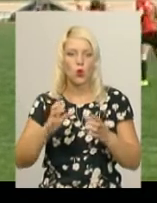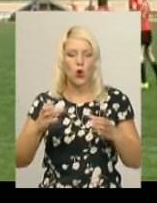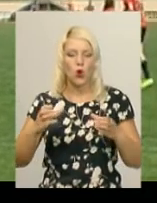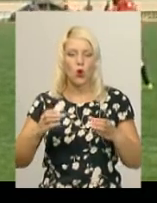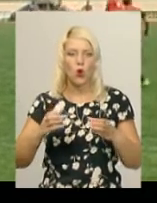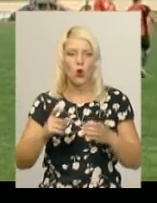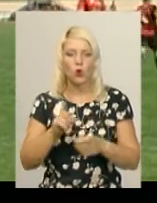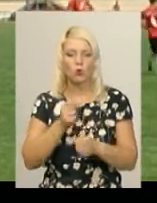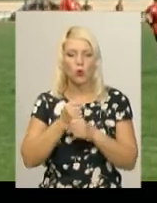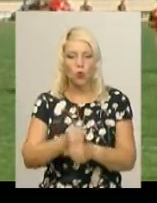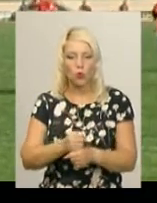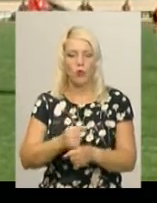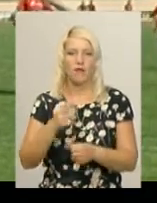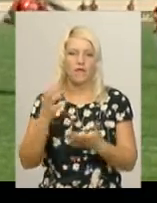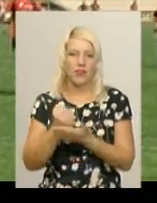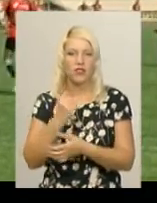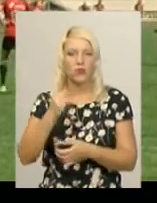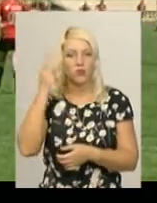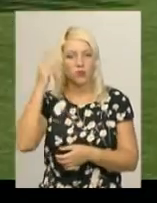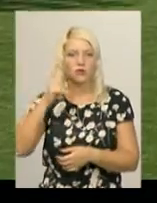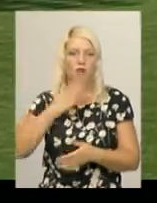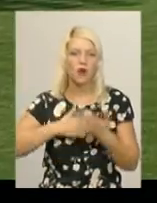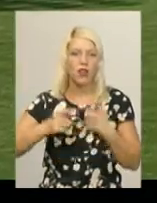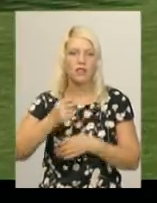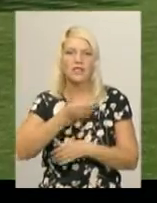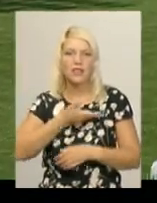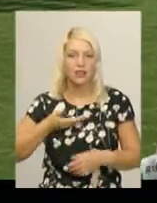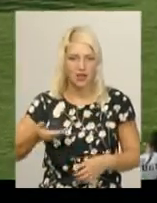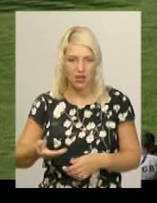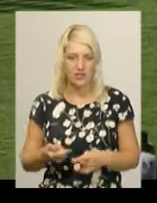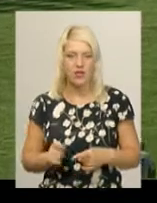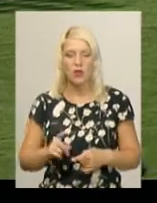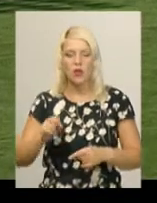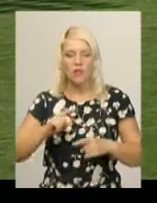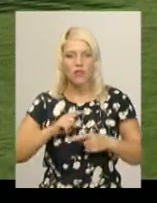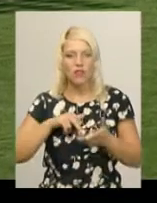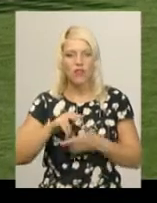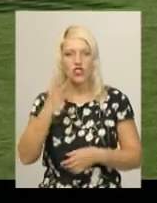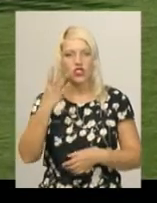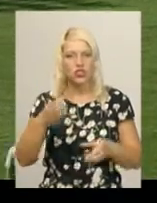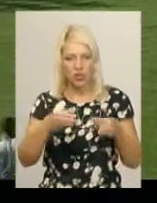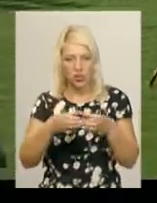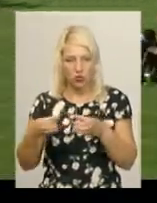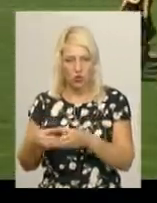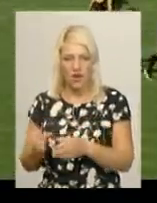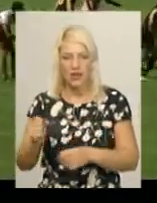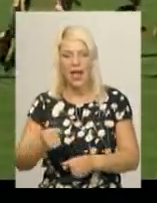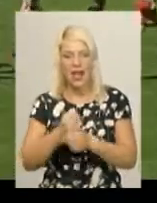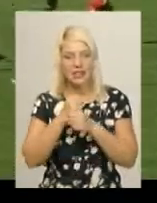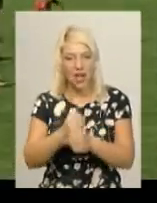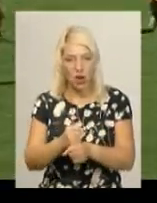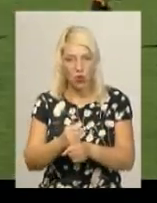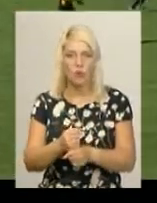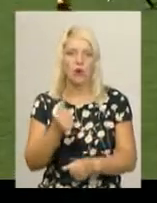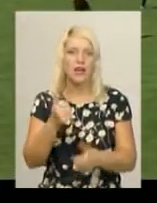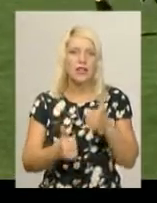вболівальники порадовались за нас, нашими перемогами. До фіналу змагань вийшли чотири команди, а за кубок змагалися Хмельницький Evolution 7